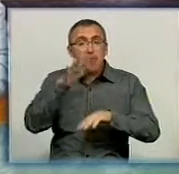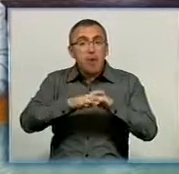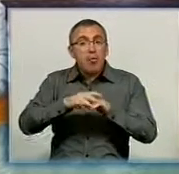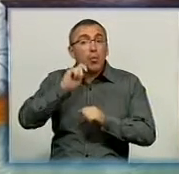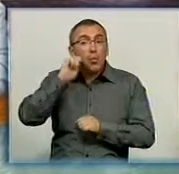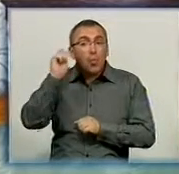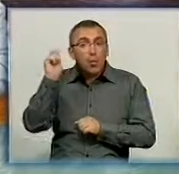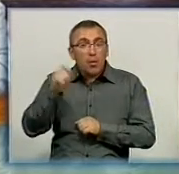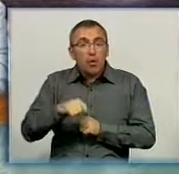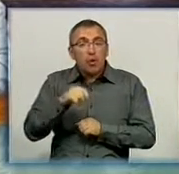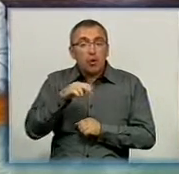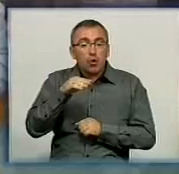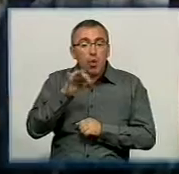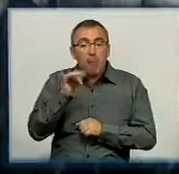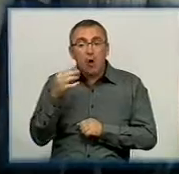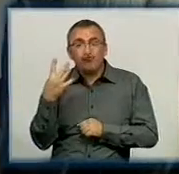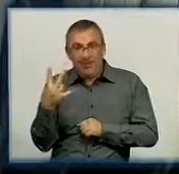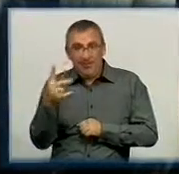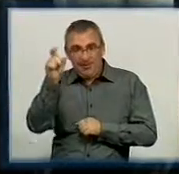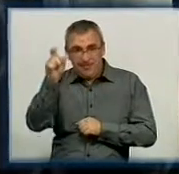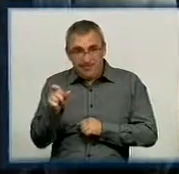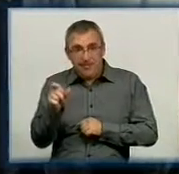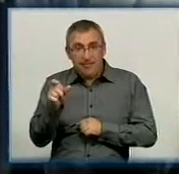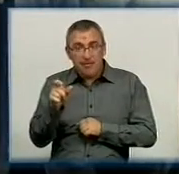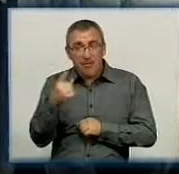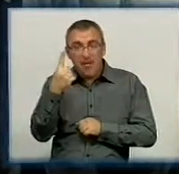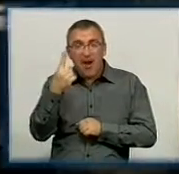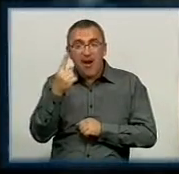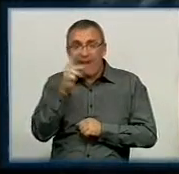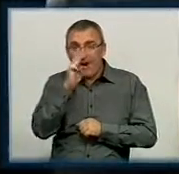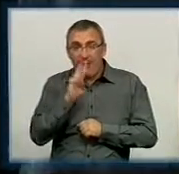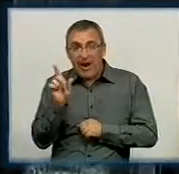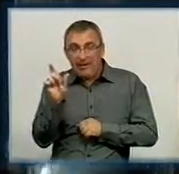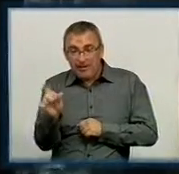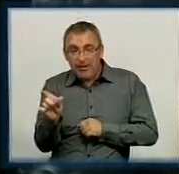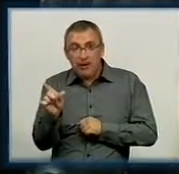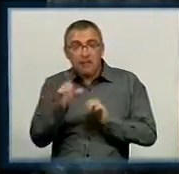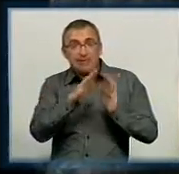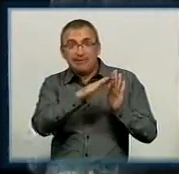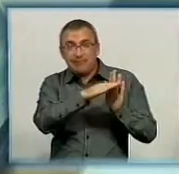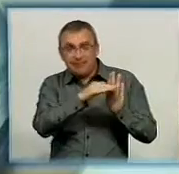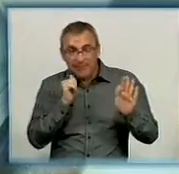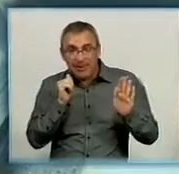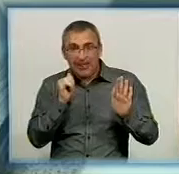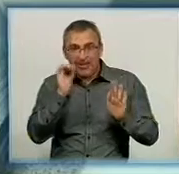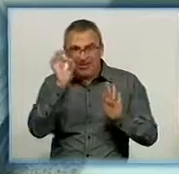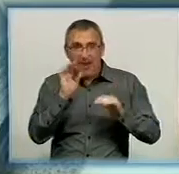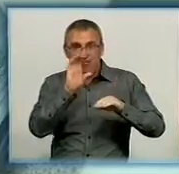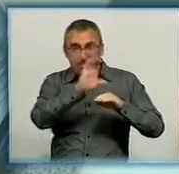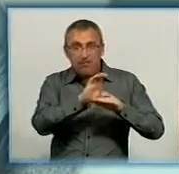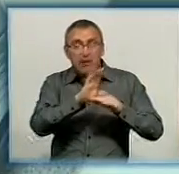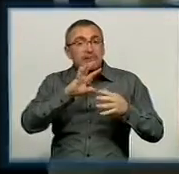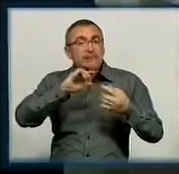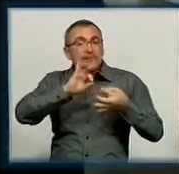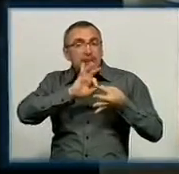в області Віктор Томашин. За його словами про цьому, першого кварталу люди намагались зняти гроші із депозитних вкладів. Причина – складна